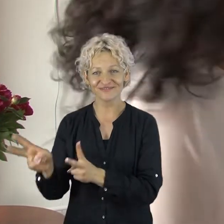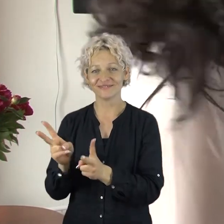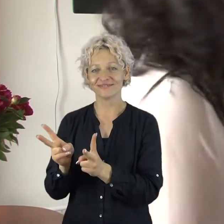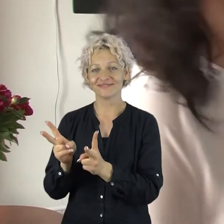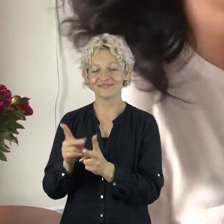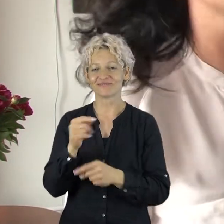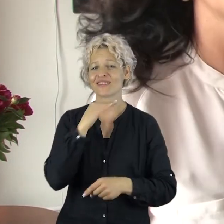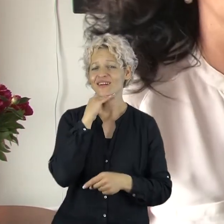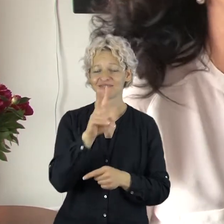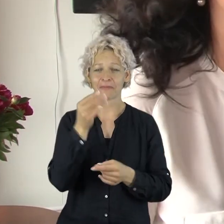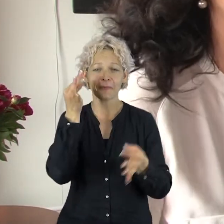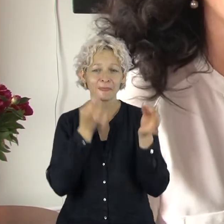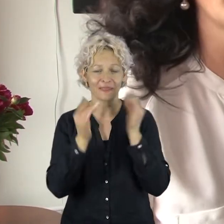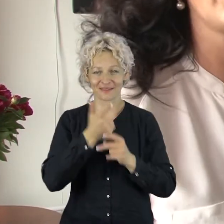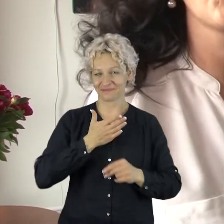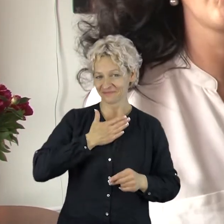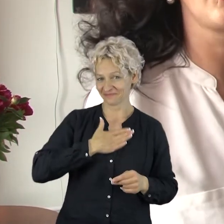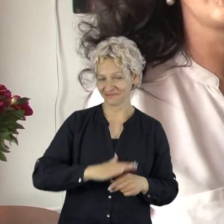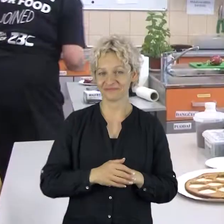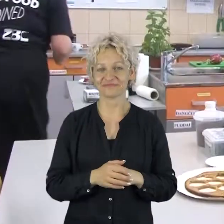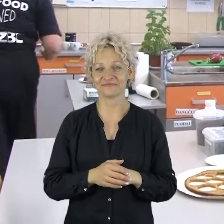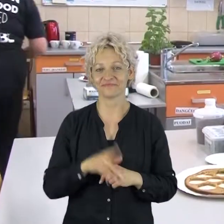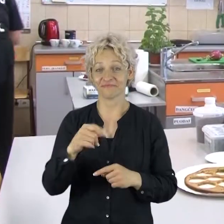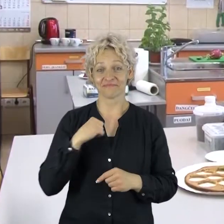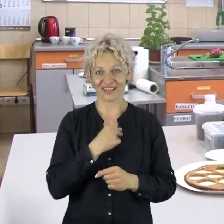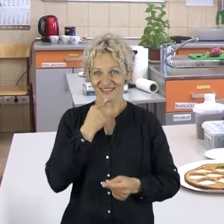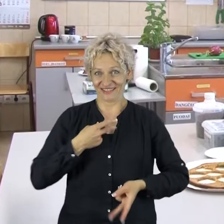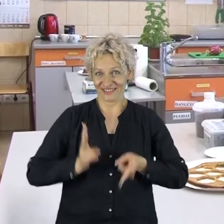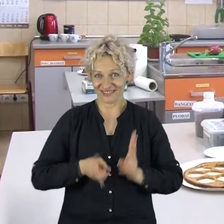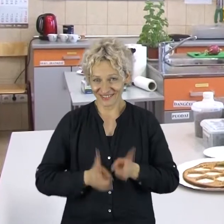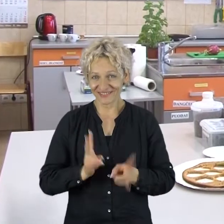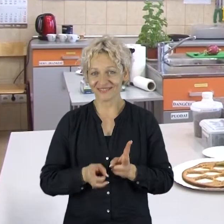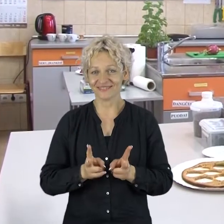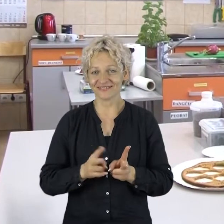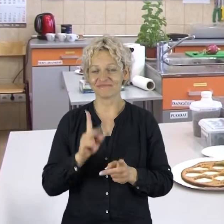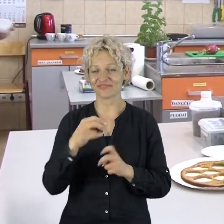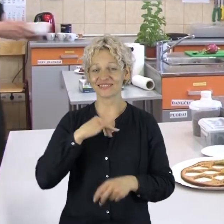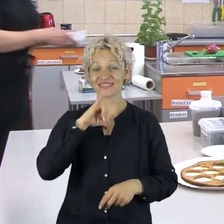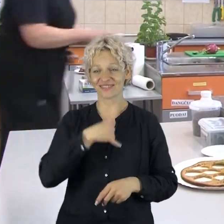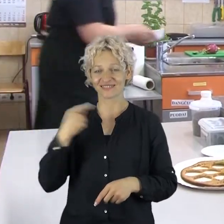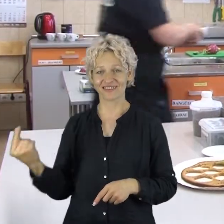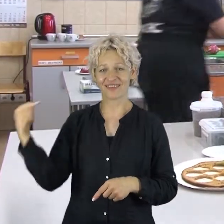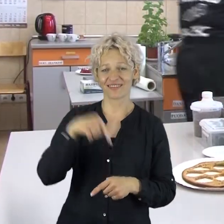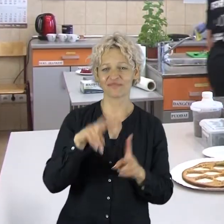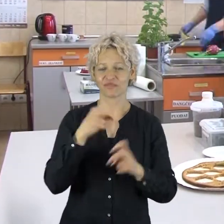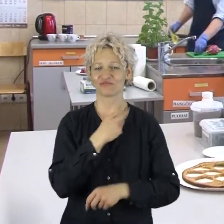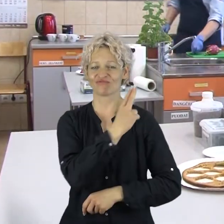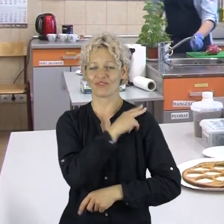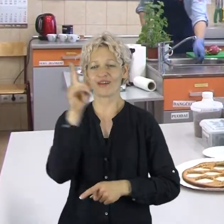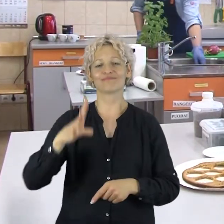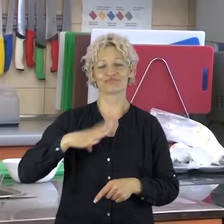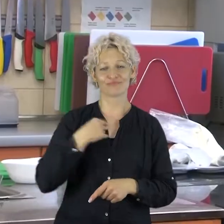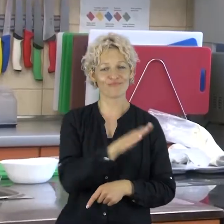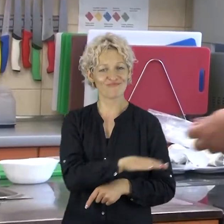sveisės, be saldomynų, tinka ir saldomynai, pačių paraštė. Svečiuose prekybos ir verslos skyriuje viešintis buvęs mokinys kestutis,